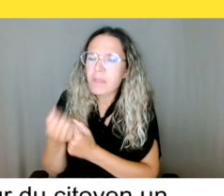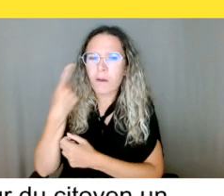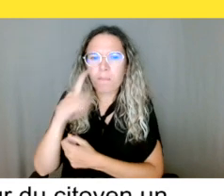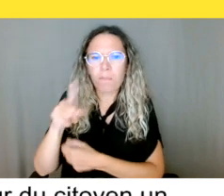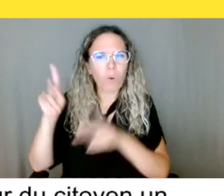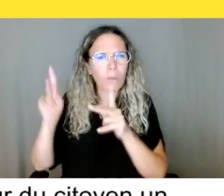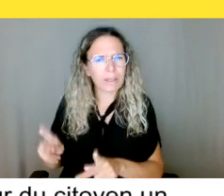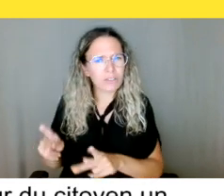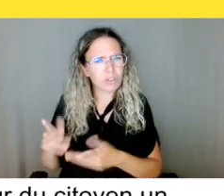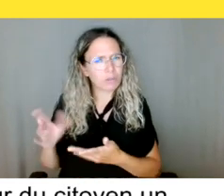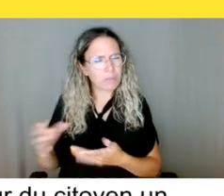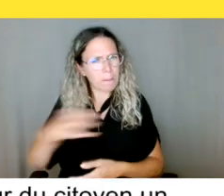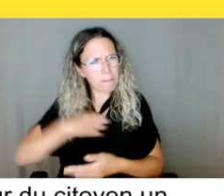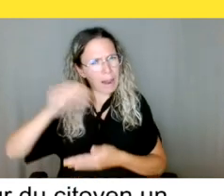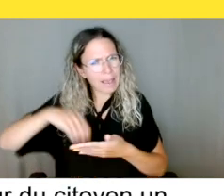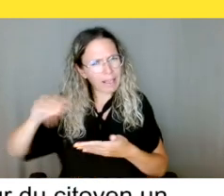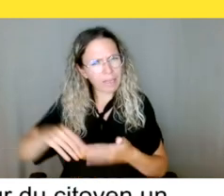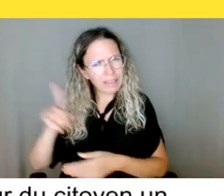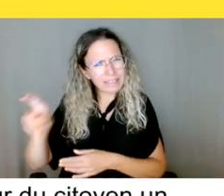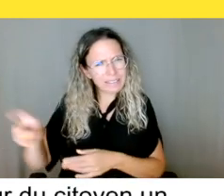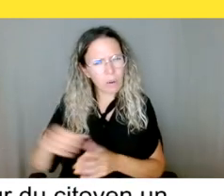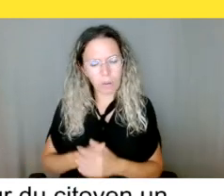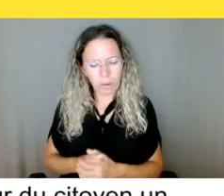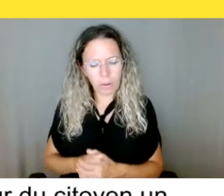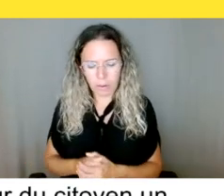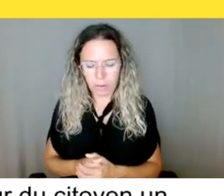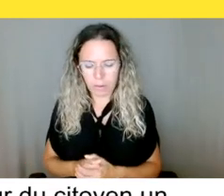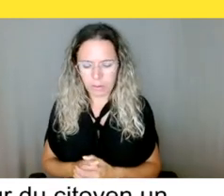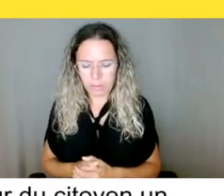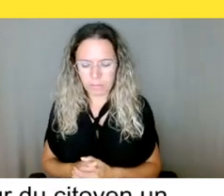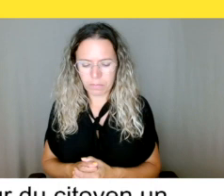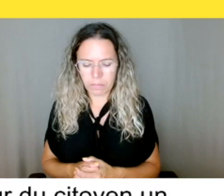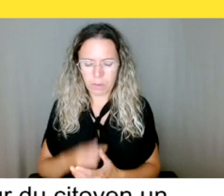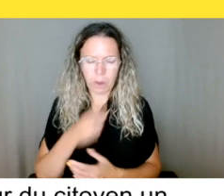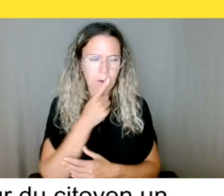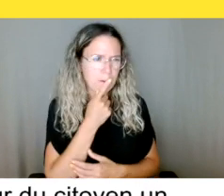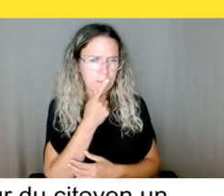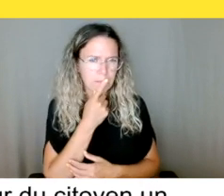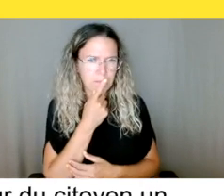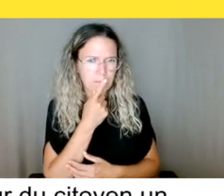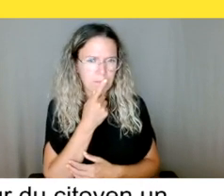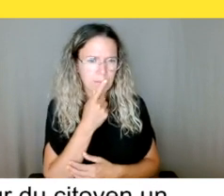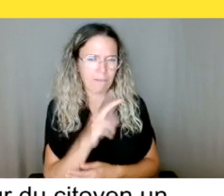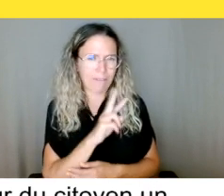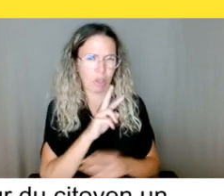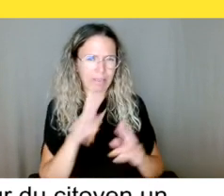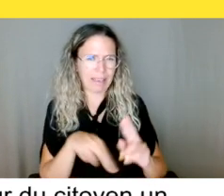Je pense que quand Catherine, Catherine qui en arrête de travail, pense que quand elle est là, elle peut aider avec ça,